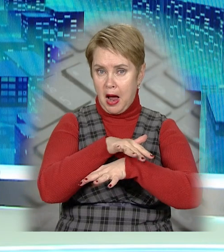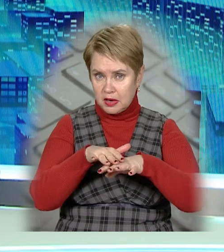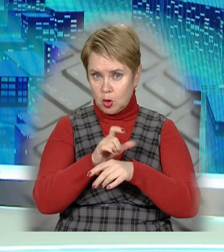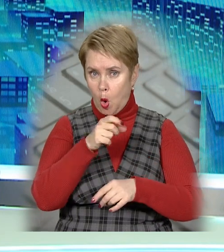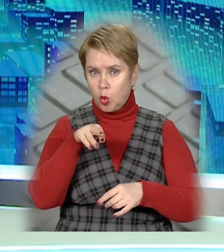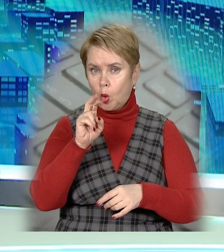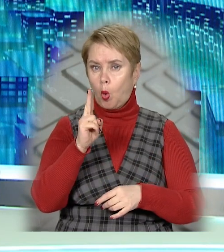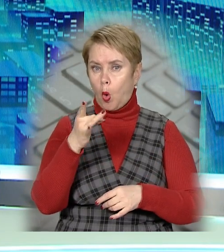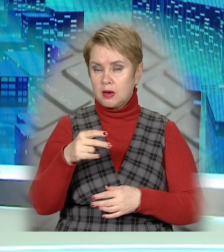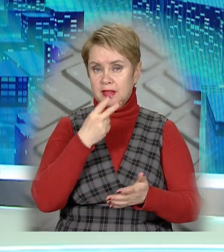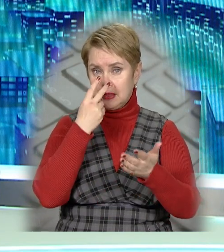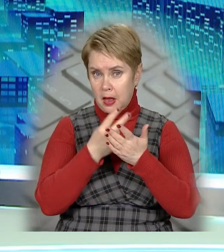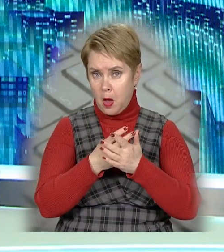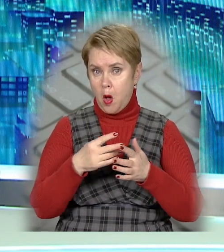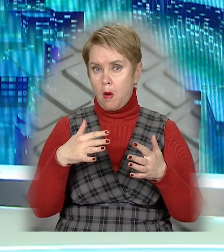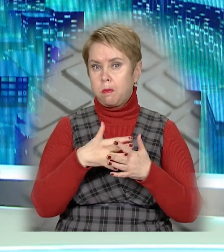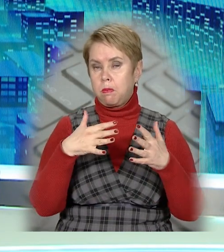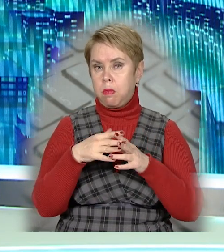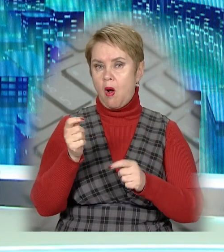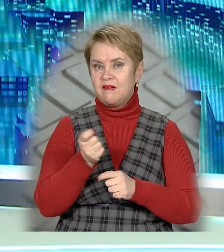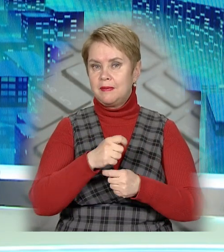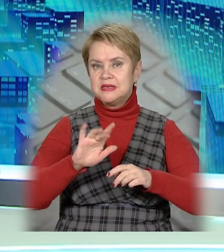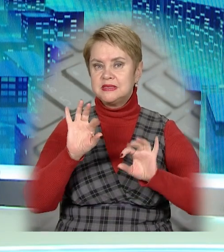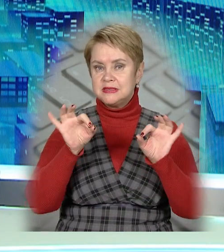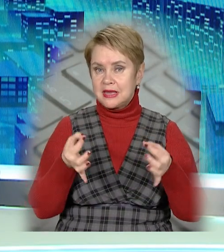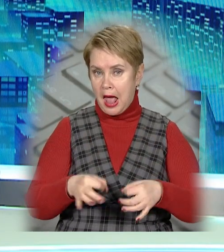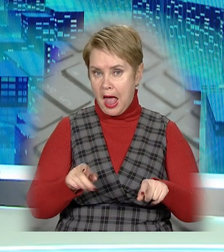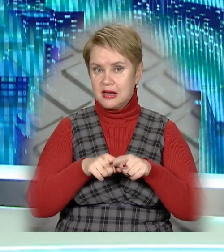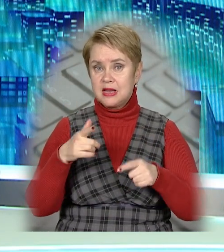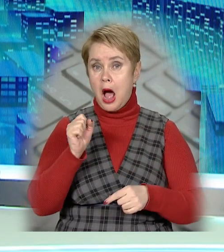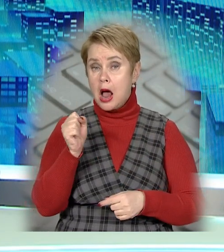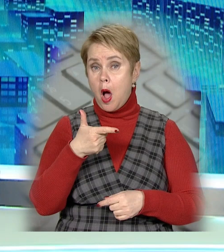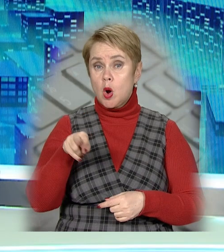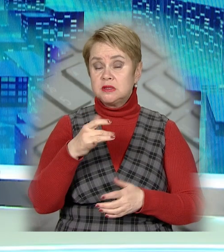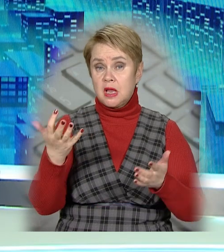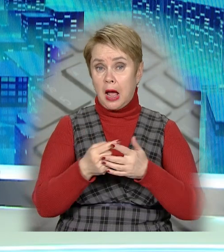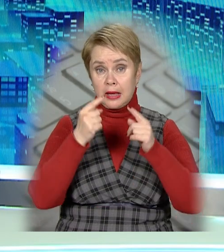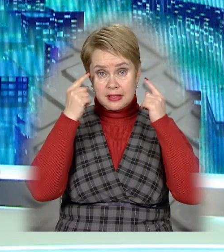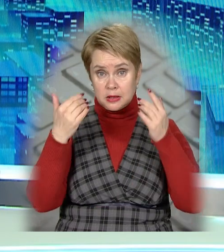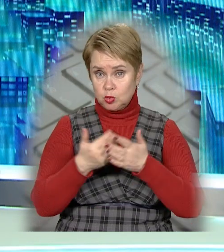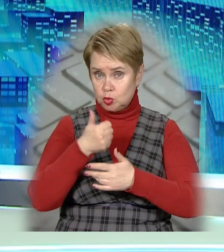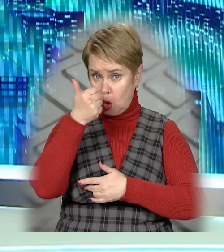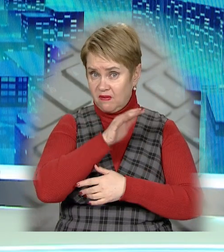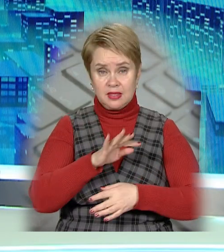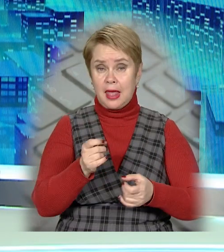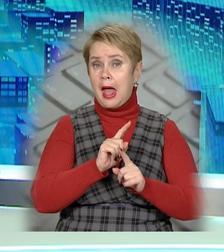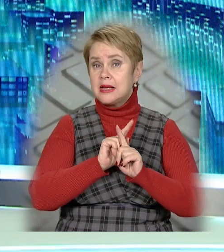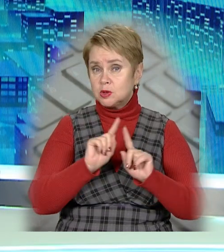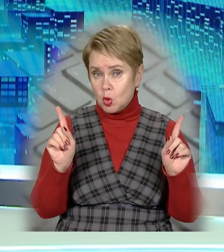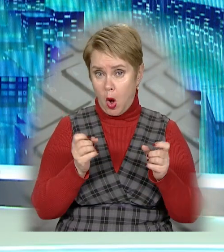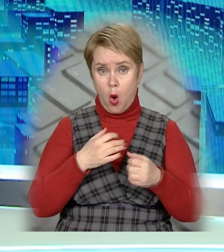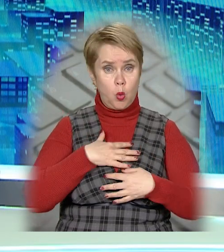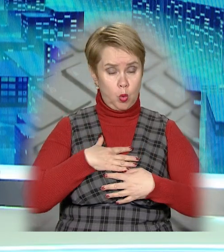майданчик, фудкур та демонструватимуть бойові мистецтва. А наша Олена Городецька знайшла тих, для кого китайський Новий рік не